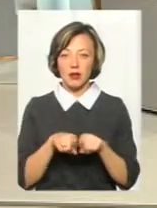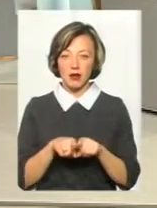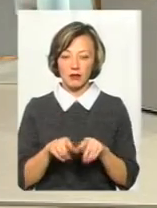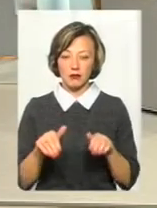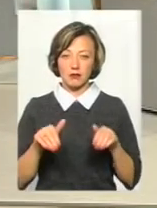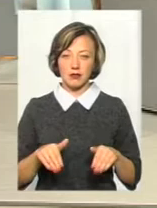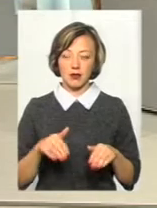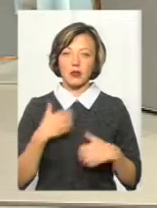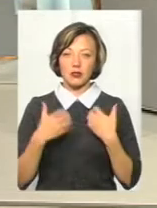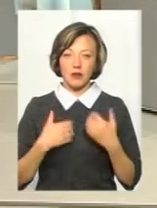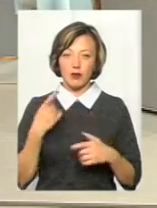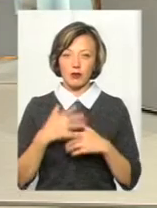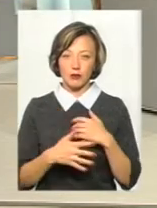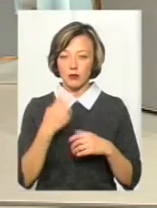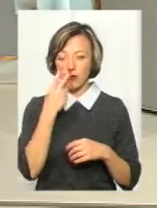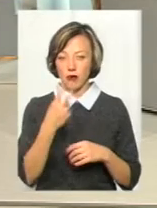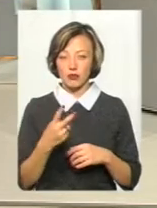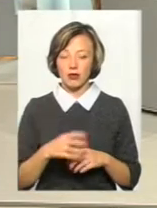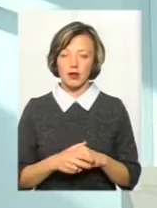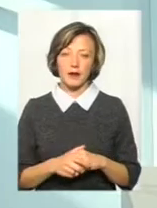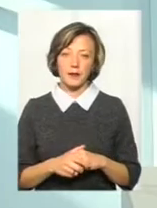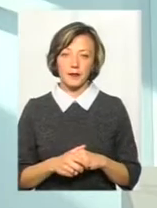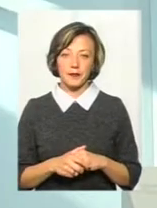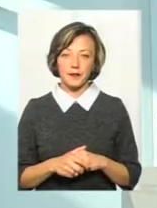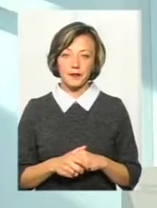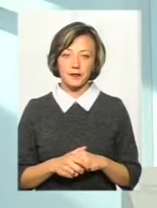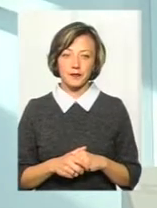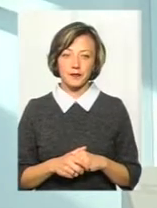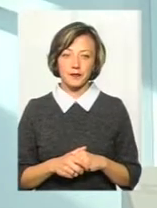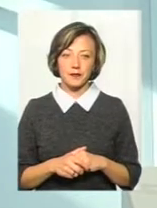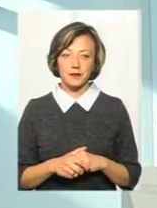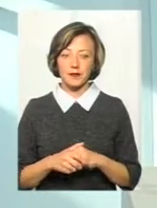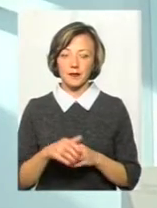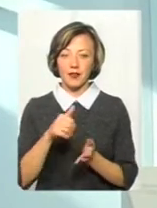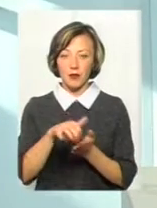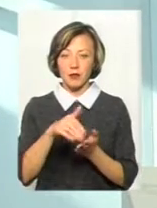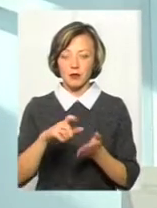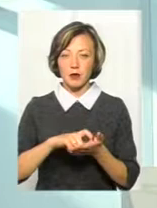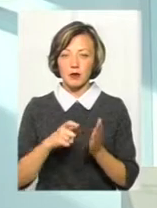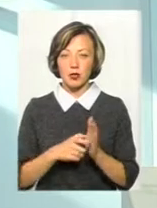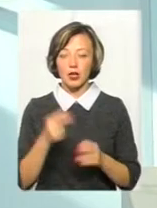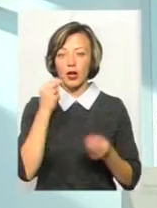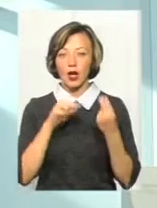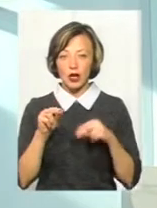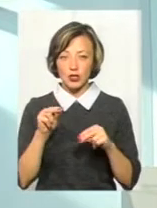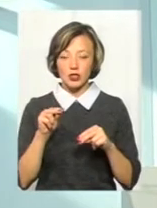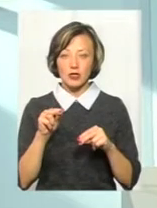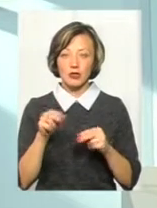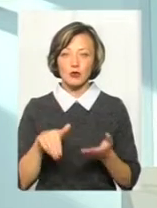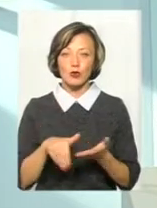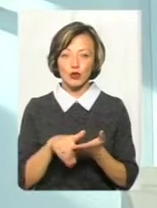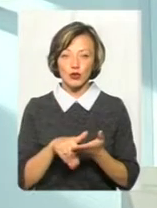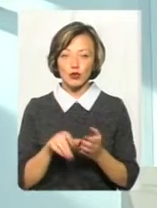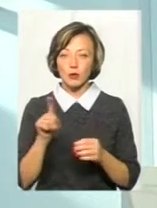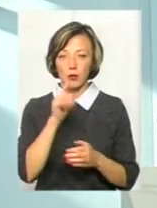переживають, розуміють, що їх бачили. А ви проводите їх з приміщення, а саме кращий спосіб,